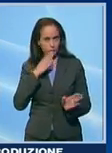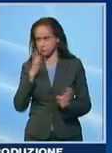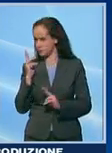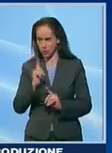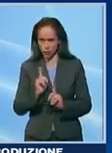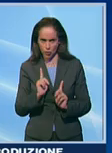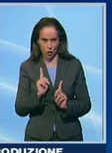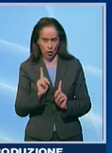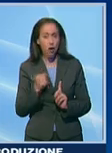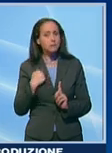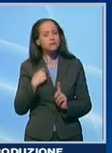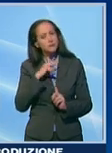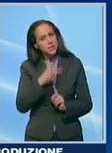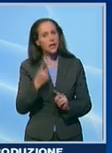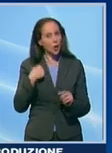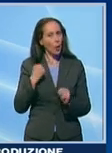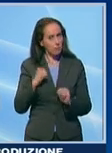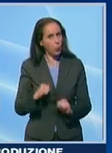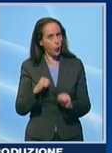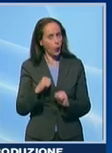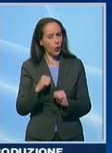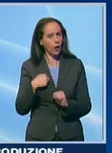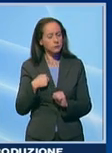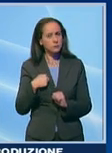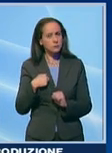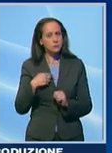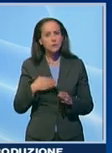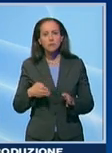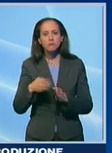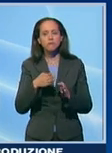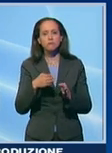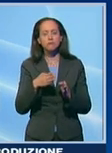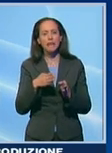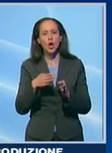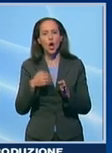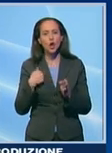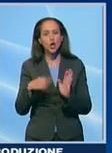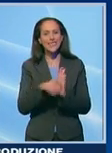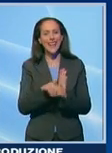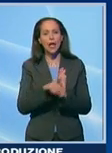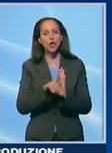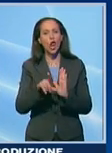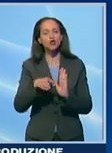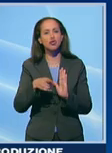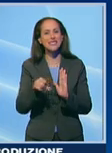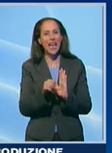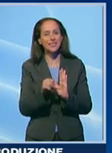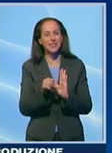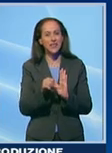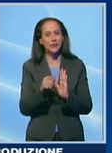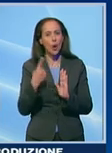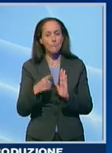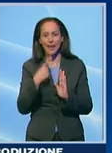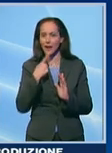strutturale anche il percorso che sta ancora svolgendo il decreto legislativo di ricepimento delle pratiche